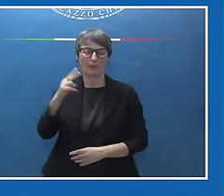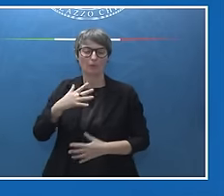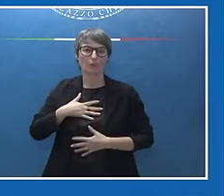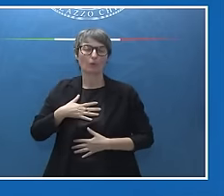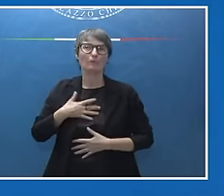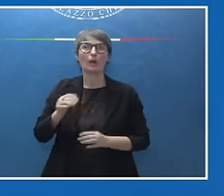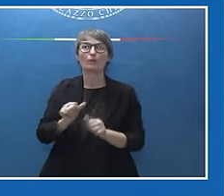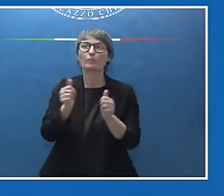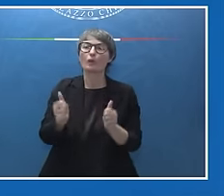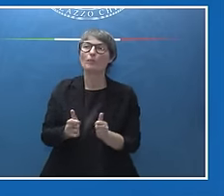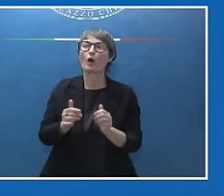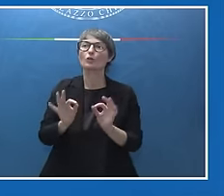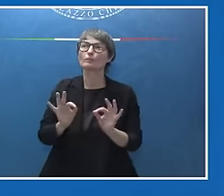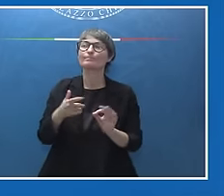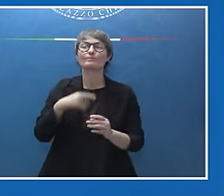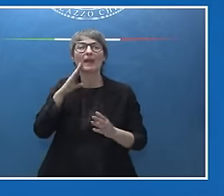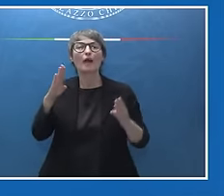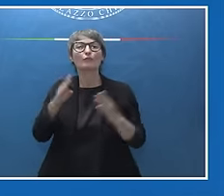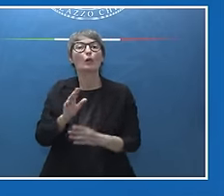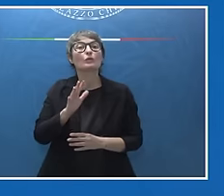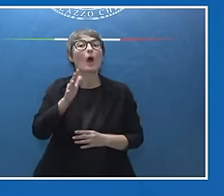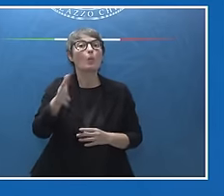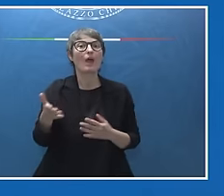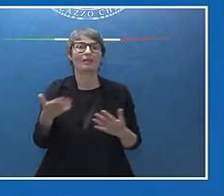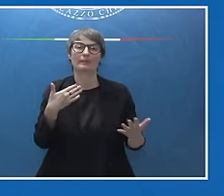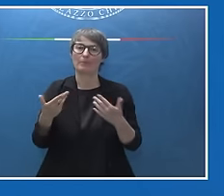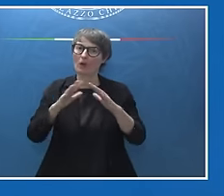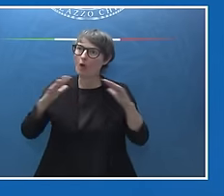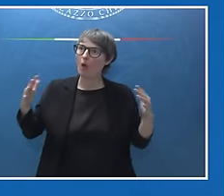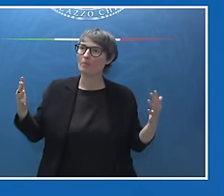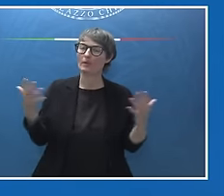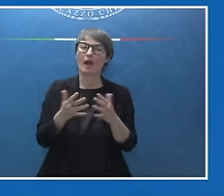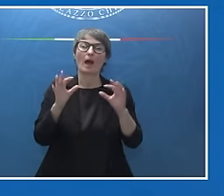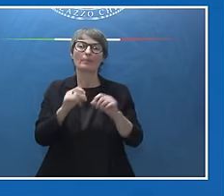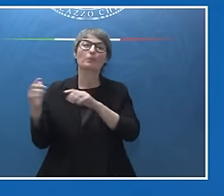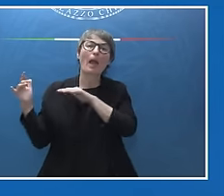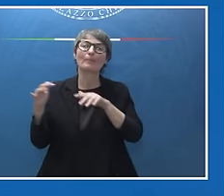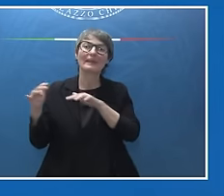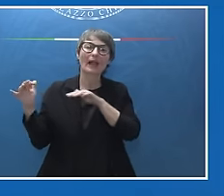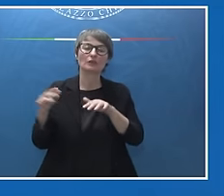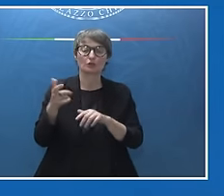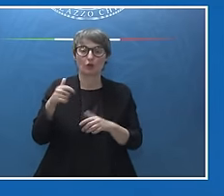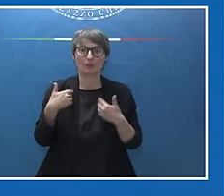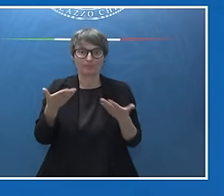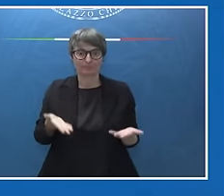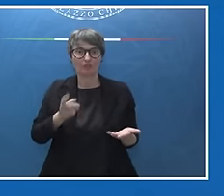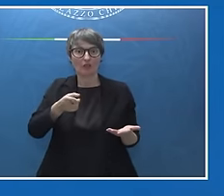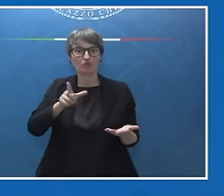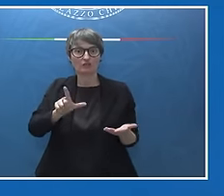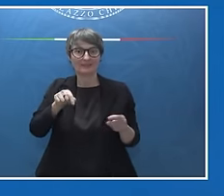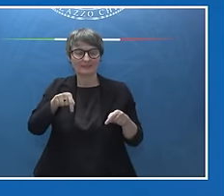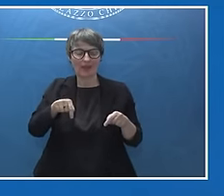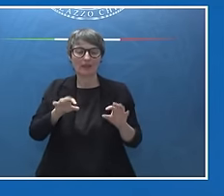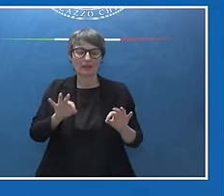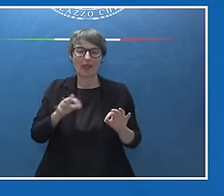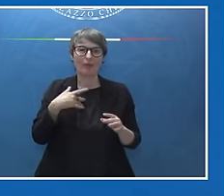emergenza globale che è il governo dei flussi migratori, perché questo G7 sempre su impulso italiano